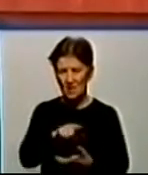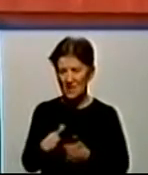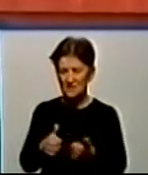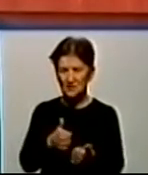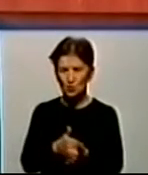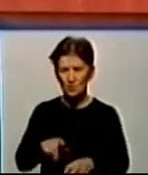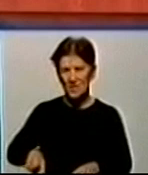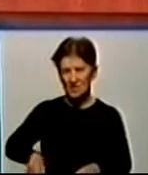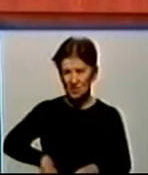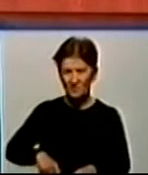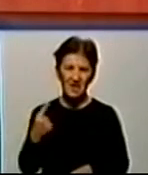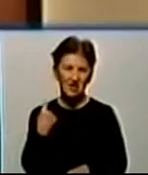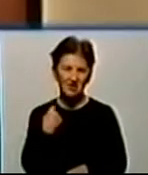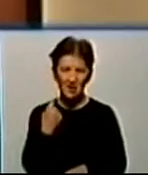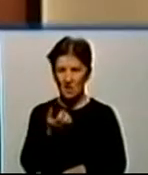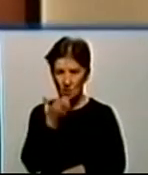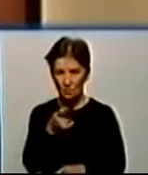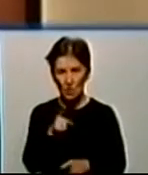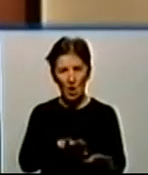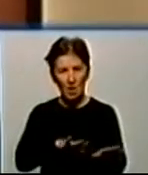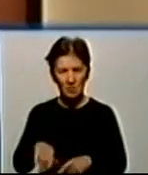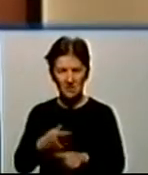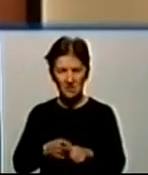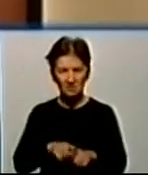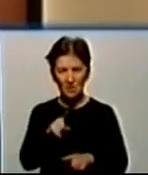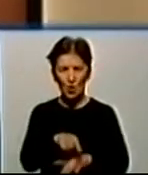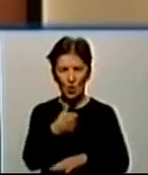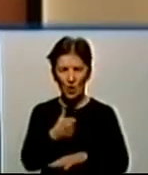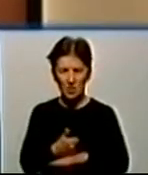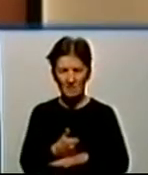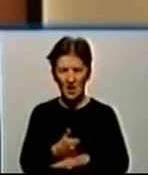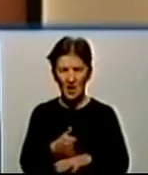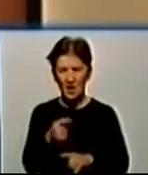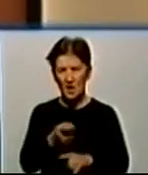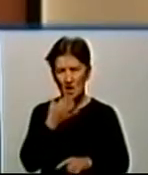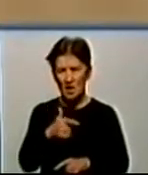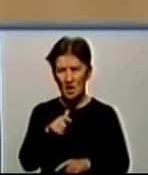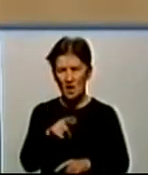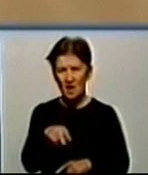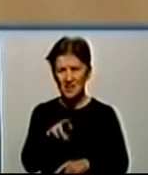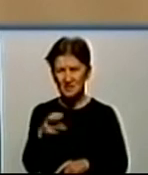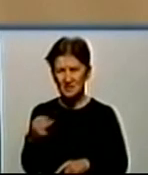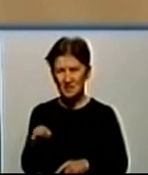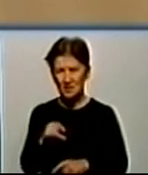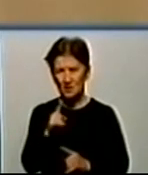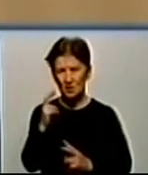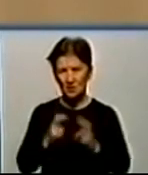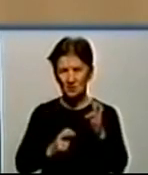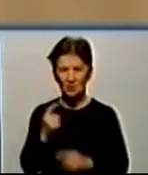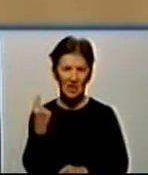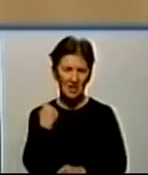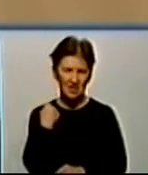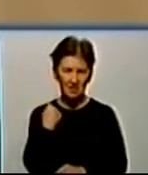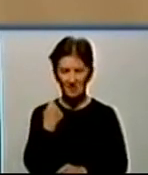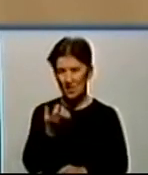директора підприємства «Кіровоград Тепло». Після нього слово бере голова правління «Кіровоград Газу» Олександр Гладкий. Підприємство «Кіровоград